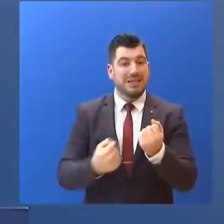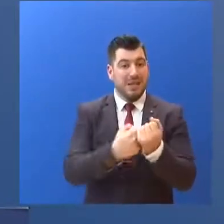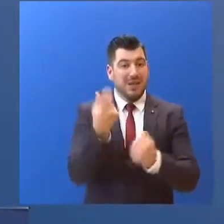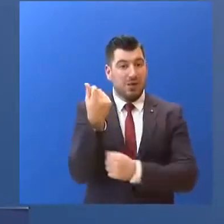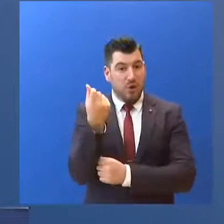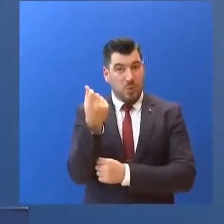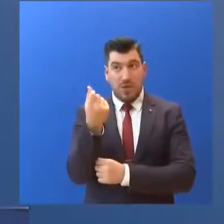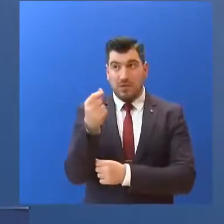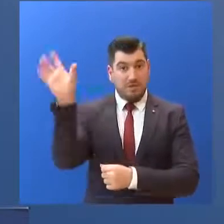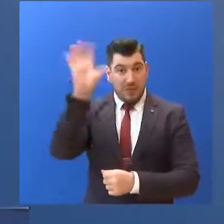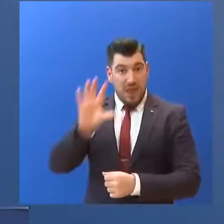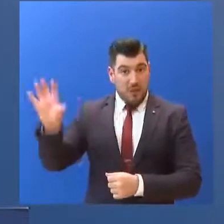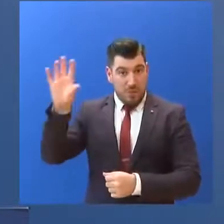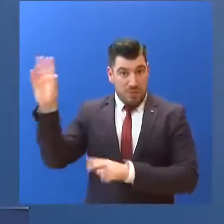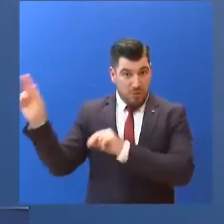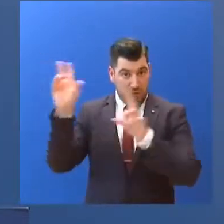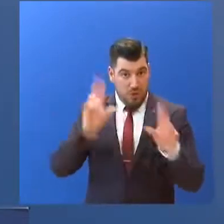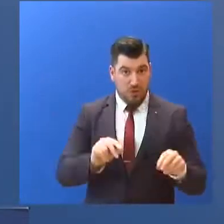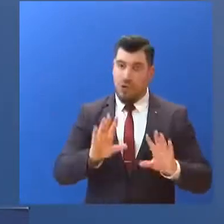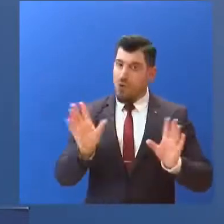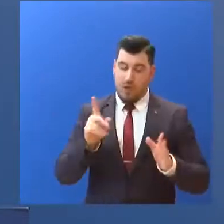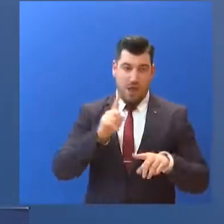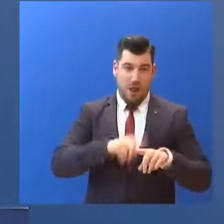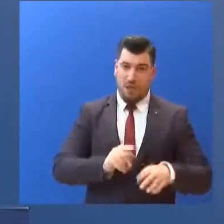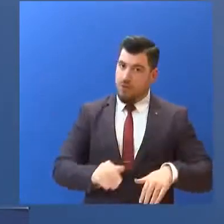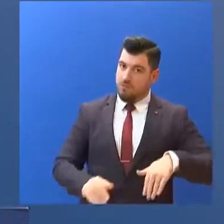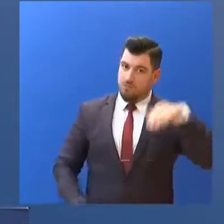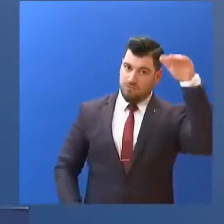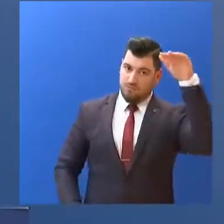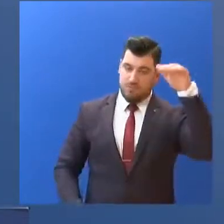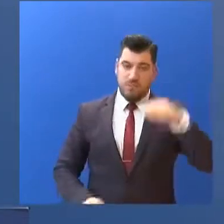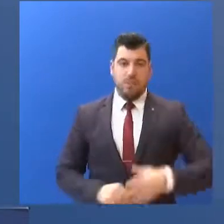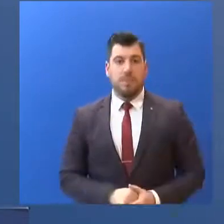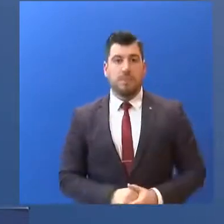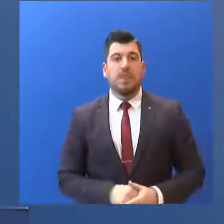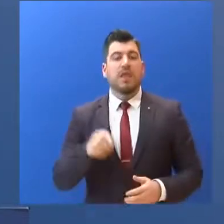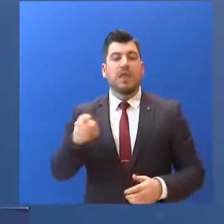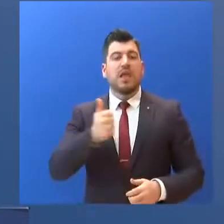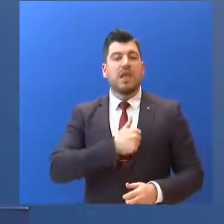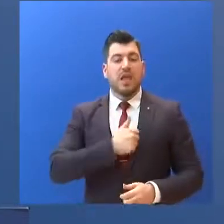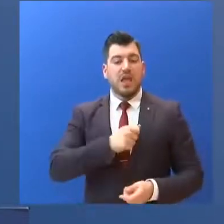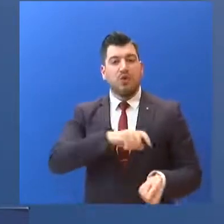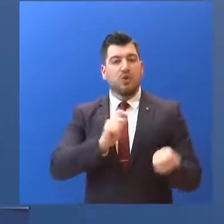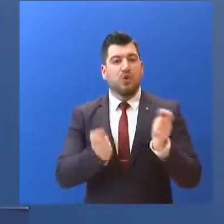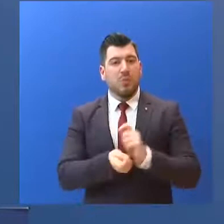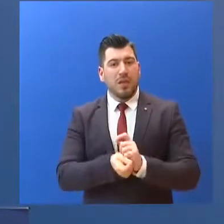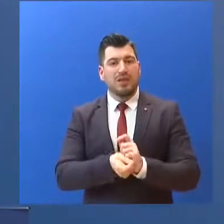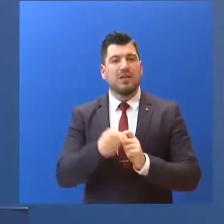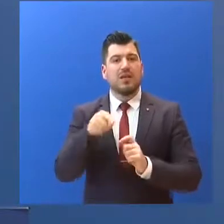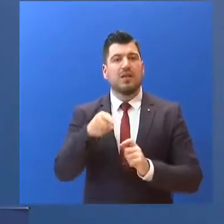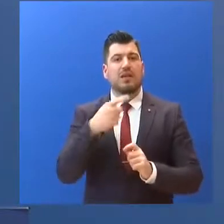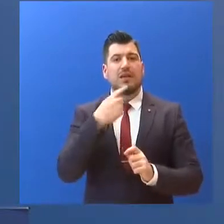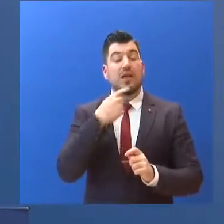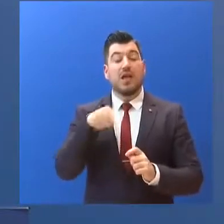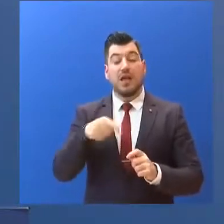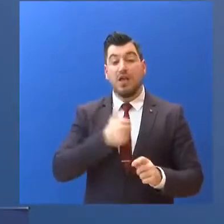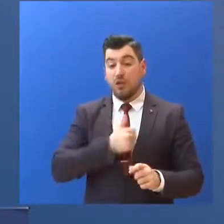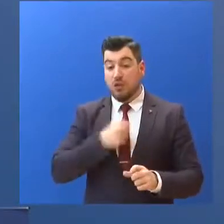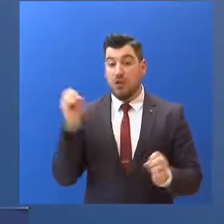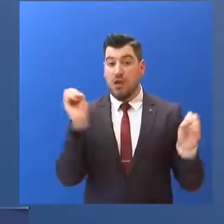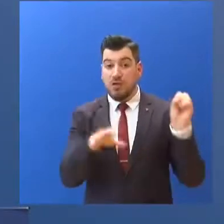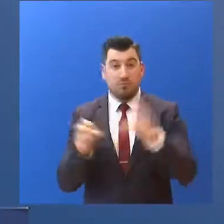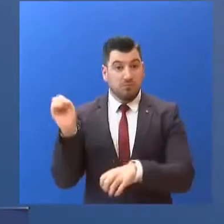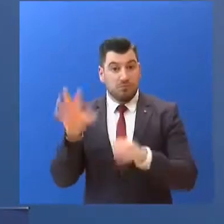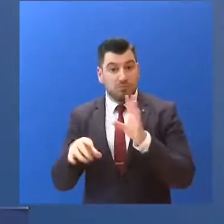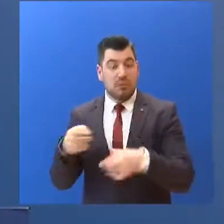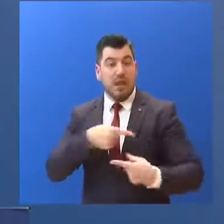μέσο όρο της ΕΕ. Στην ενεργοποίηση του ιδιωτικού τομέα... με δωρεές και ενίσχυση του εθελοντισμού... ως